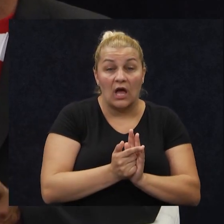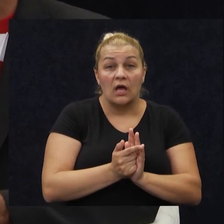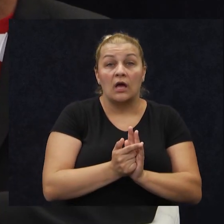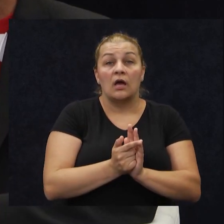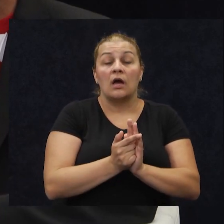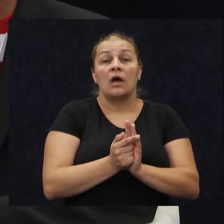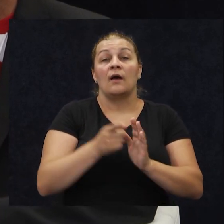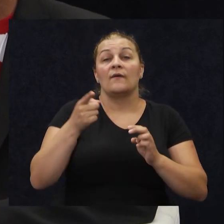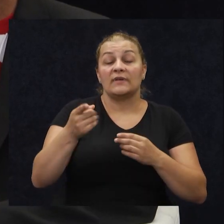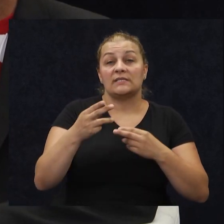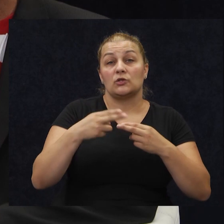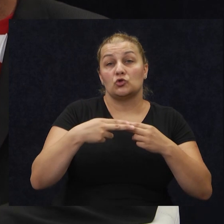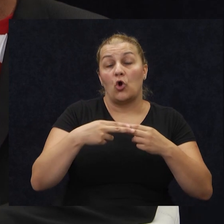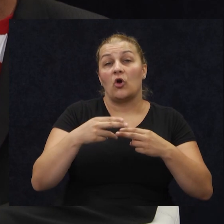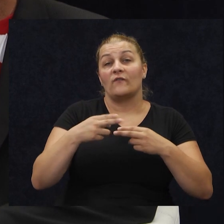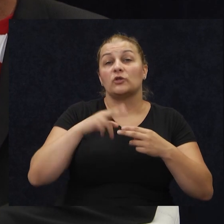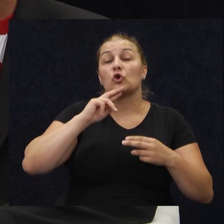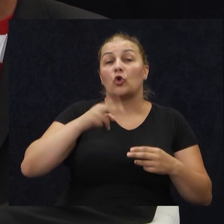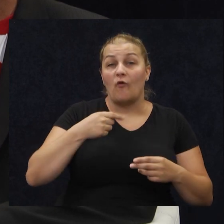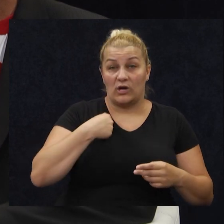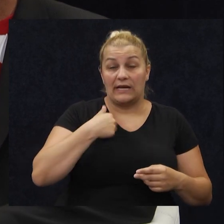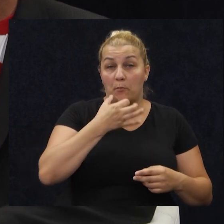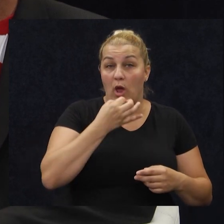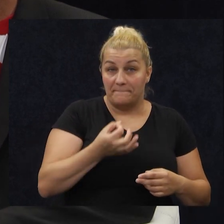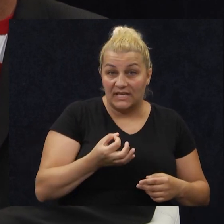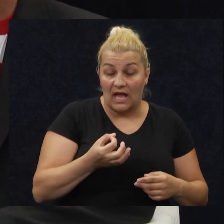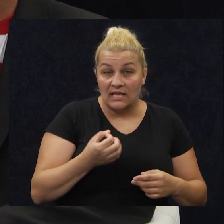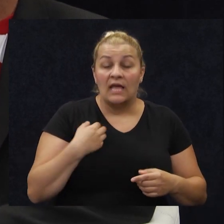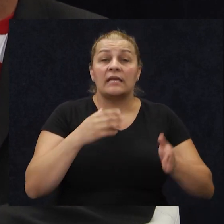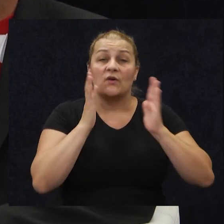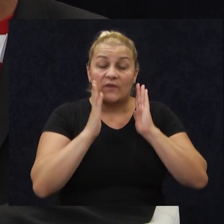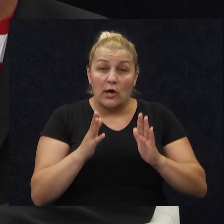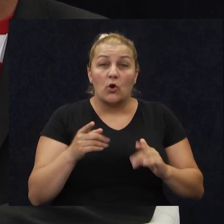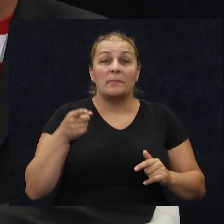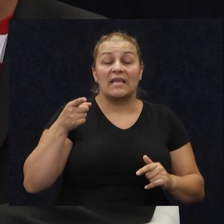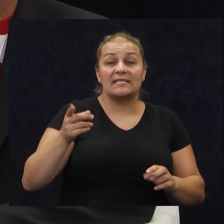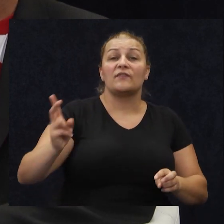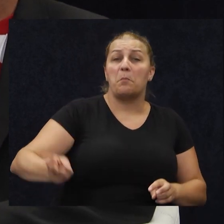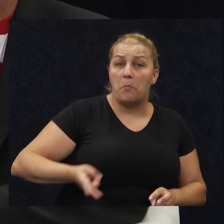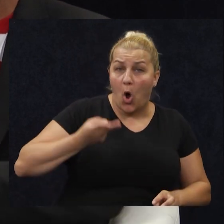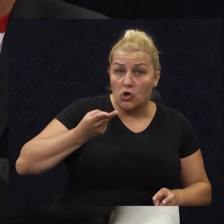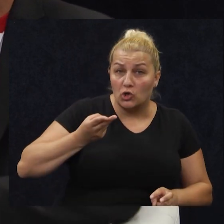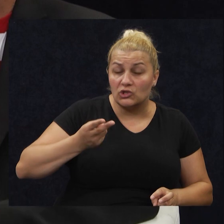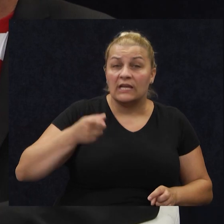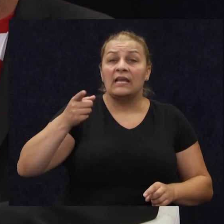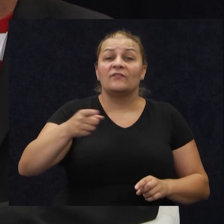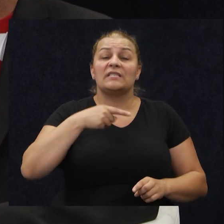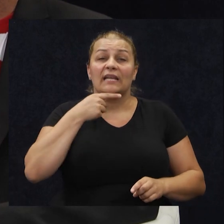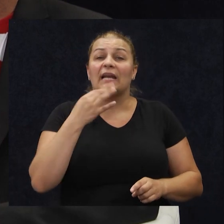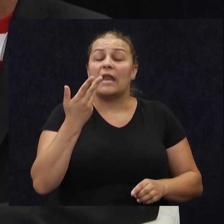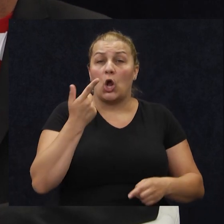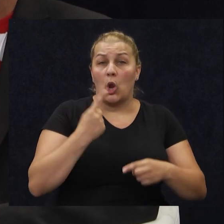gotovo ste i odgovorili na moje sljedeće pitanje, vjerujem da ste i tako ponosni, rekli ste o nekoliko